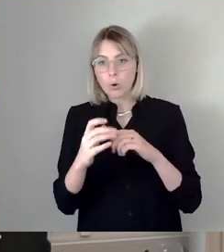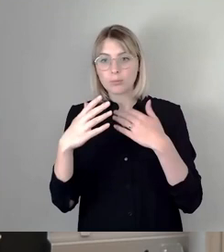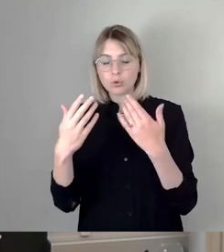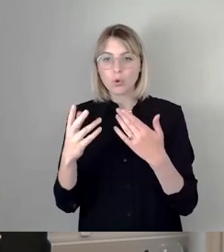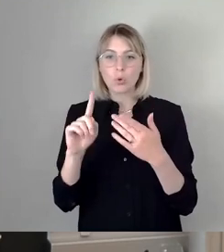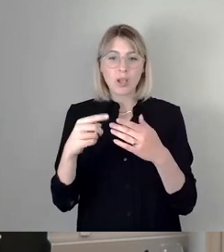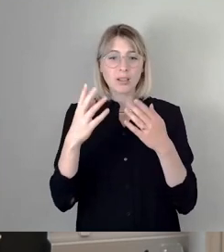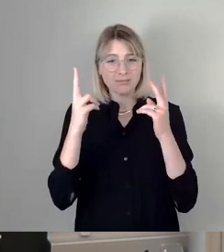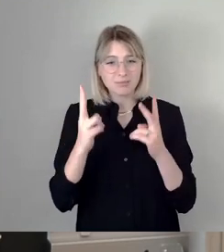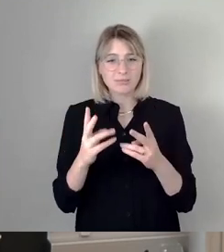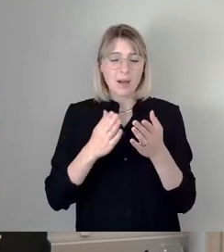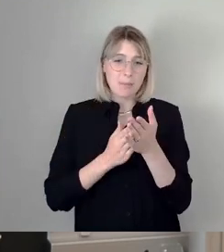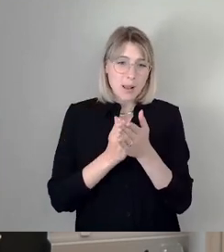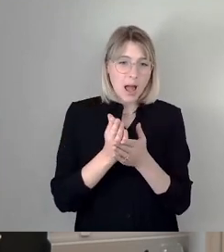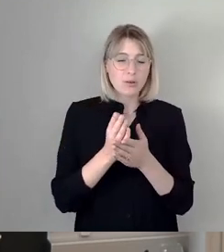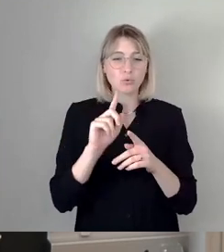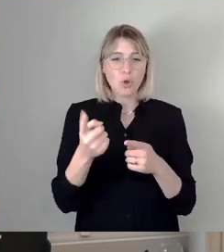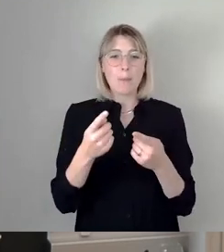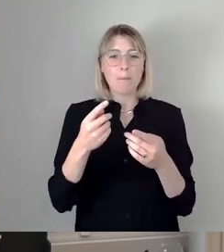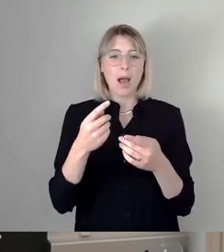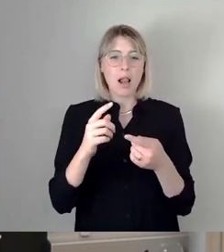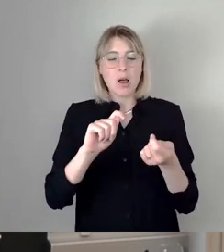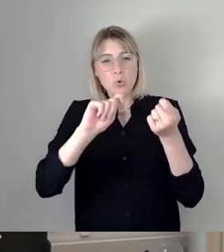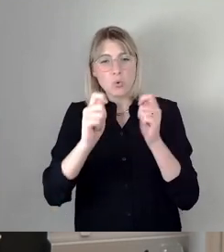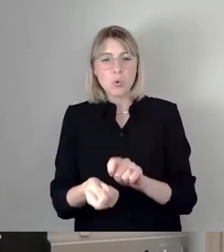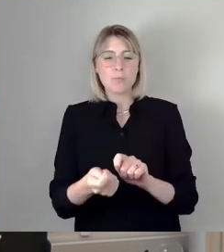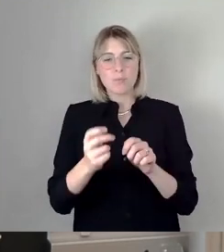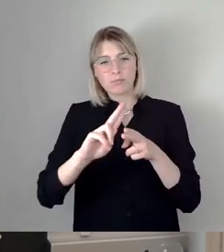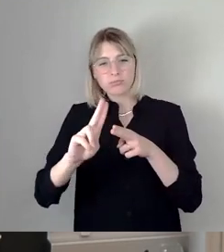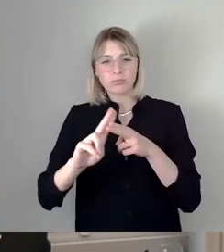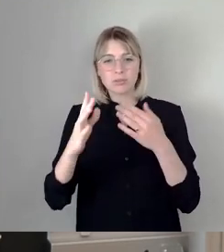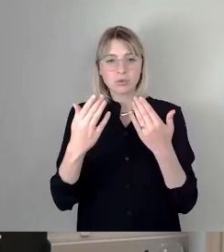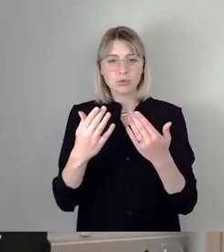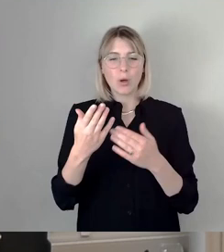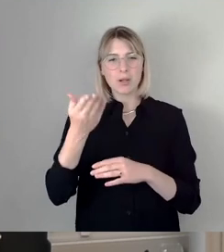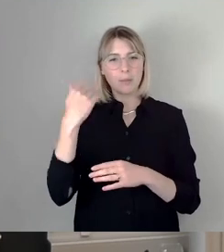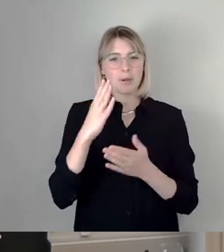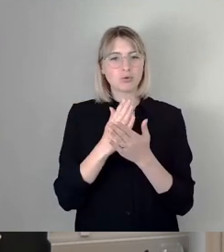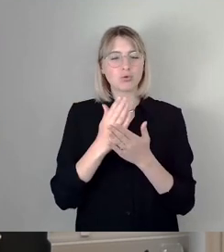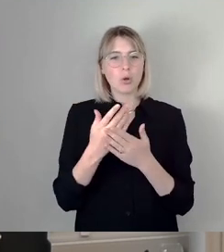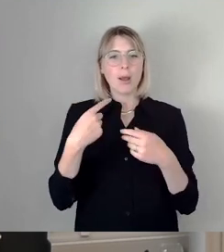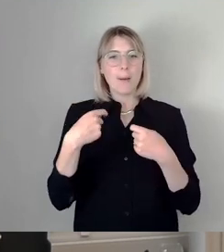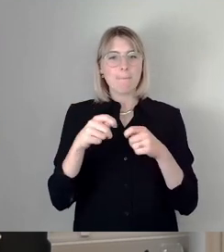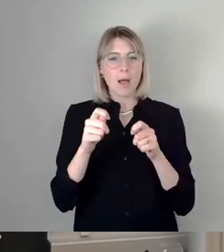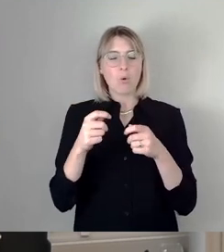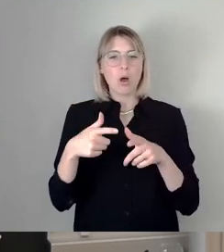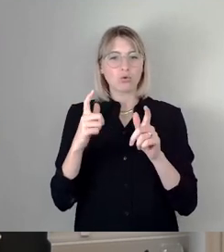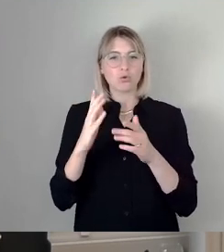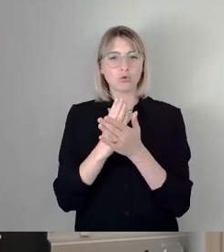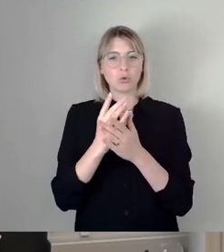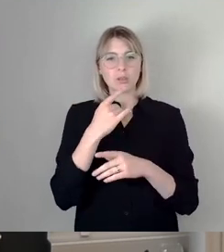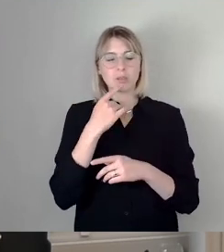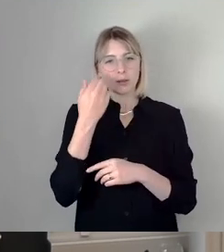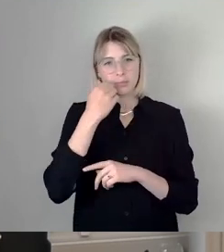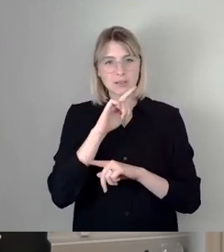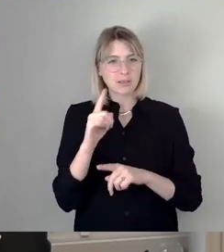eingegriffen wird. Und jetzt hatte ich im Bauschuss gesagt, macht nicht wieder eine Königsbrücker Straße dort